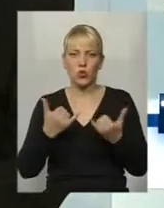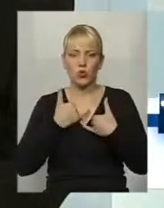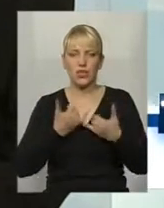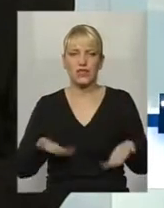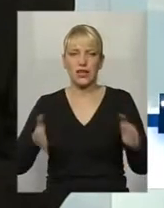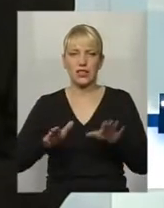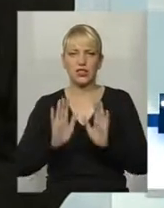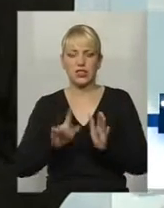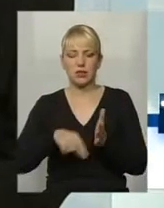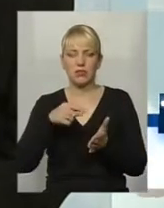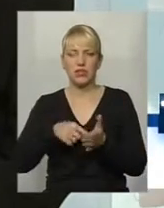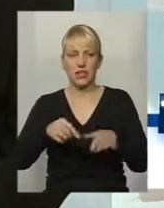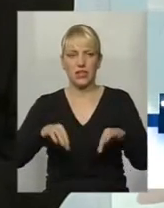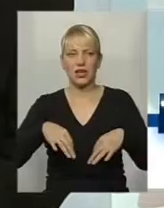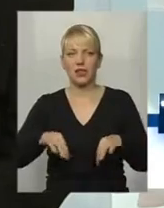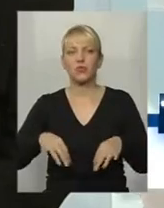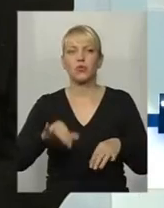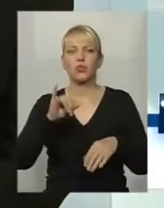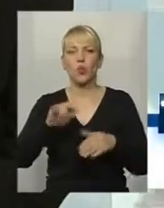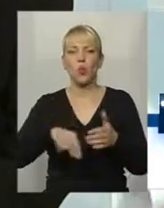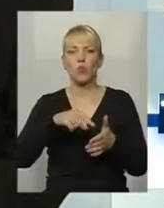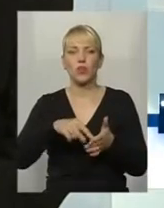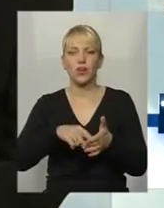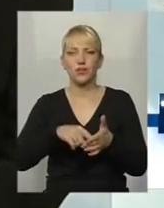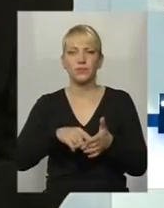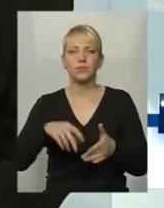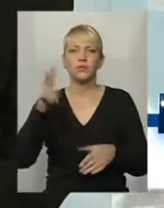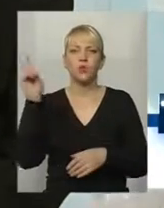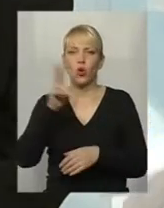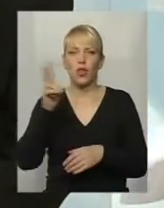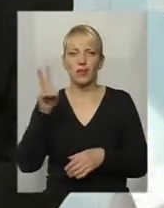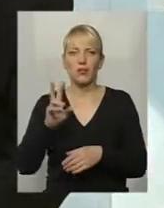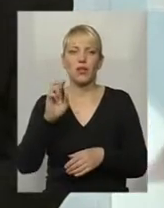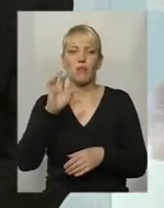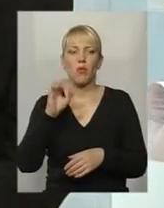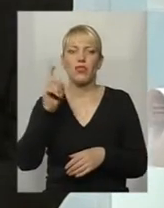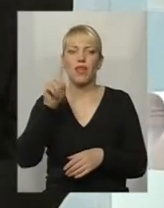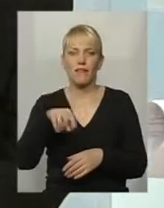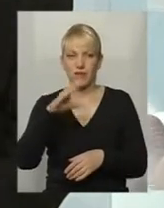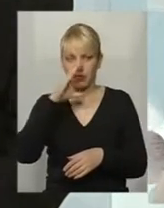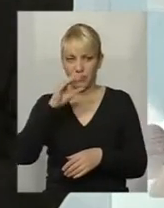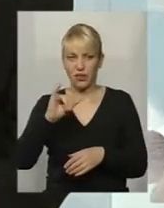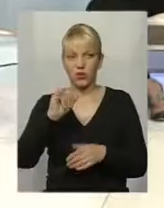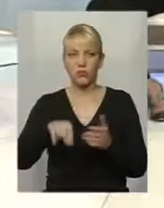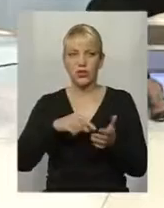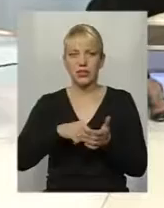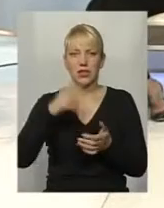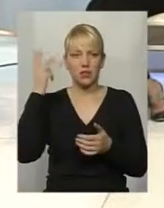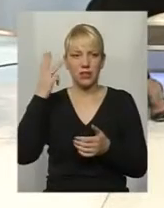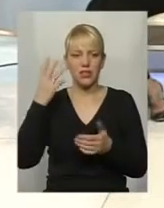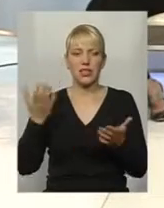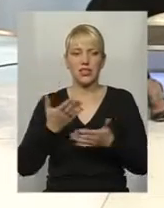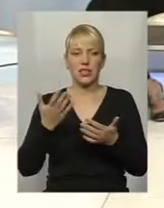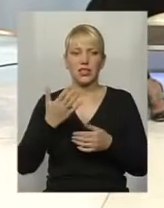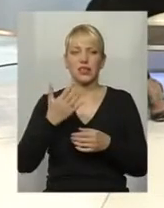міський транспорт комунальний, тролейбуси, бо вже навіть з приватним, навіть у місті Хмельницькому, яке багатим,